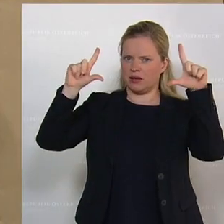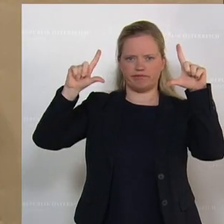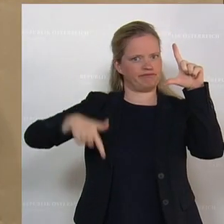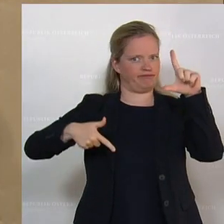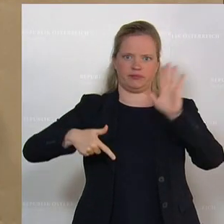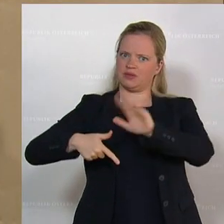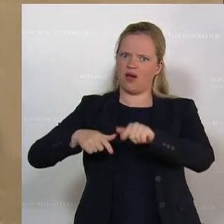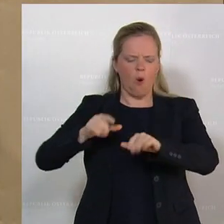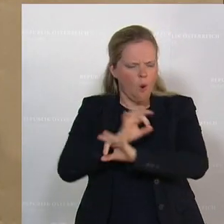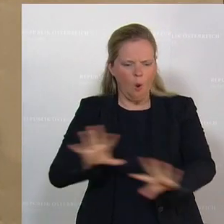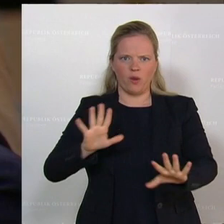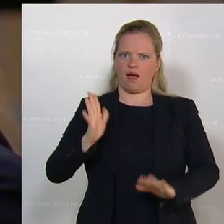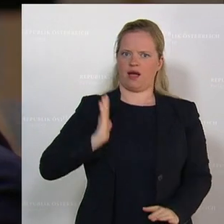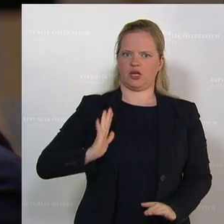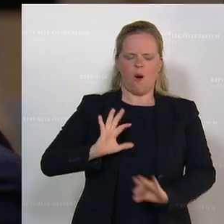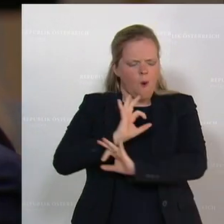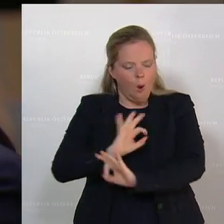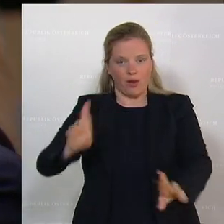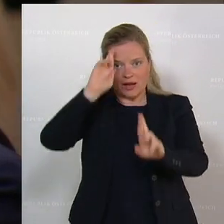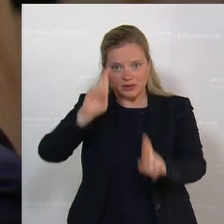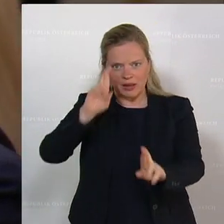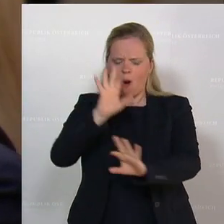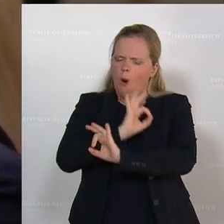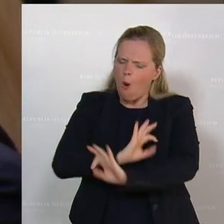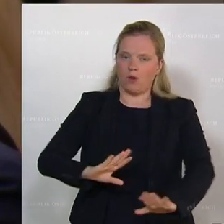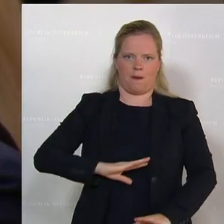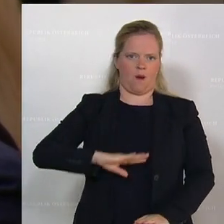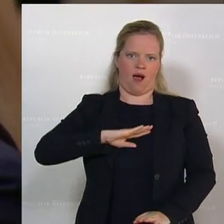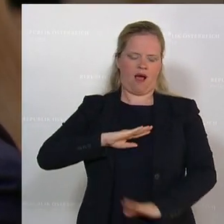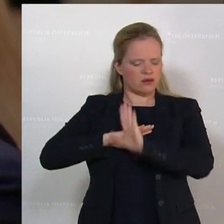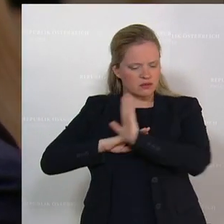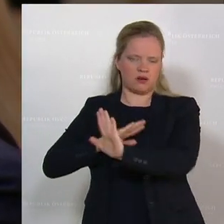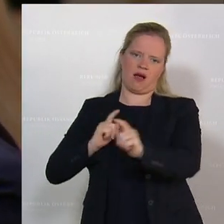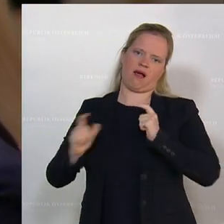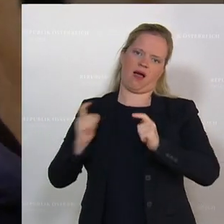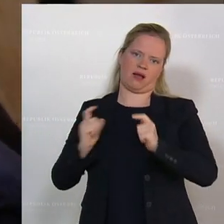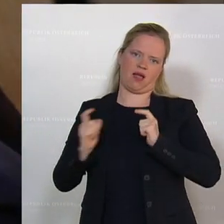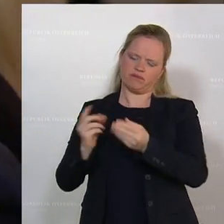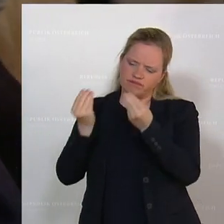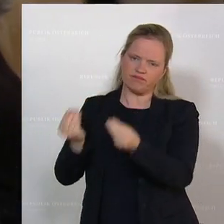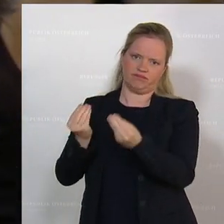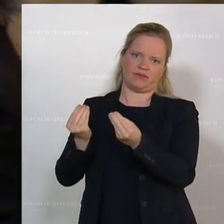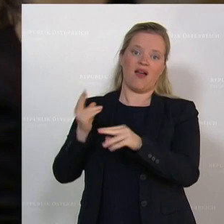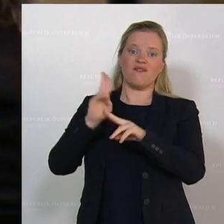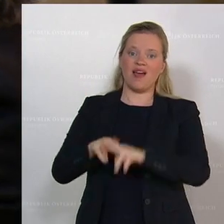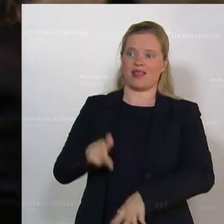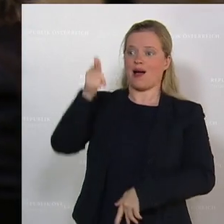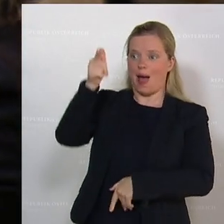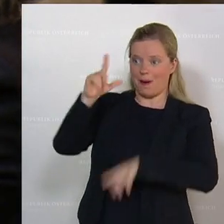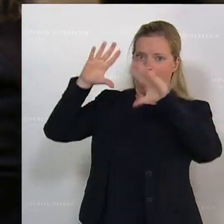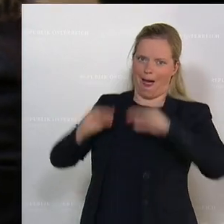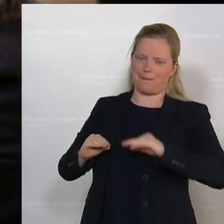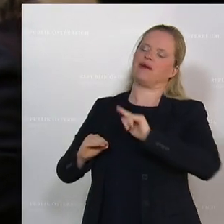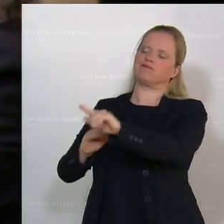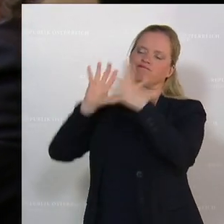ohne Respekt und ohne Moral. Das ist Ihr Charakter und das ist das Bild, das wir sehen, wenn die Kameras ausgeschalten